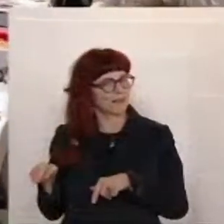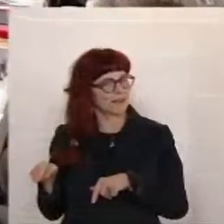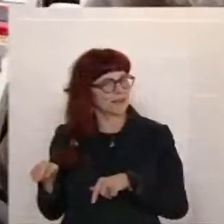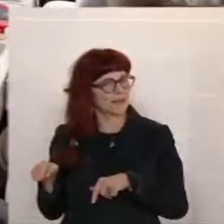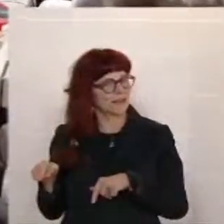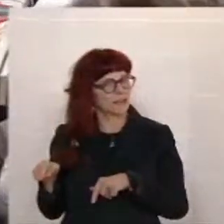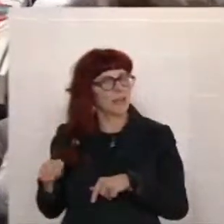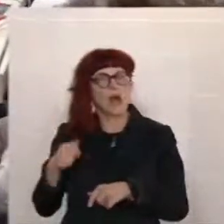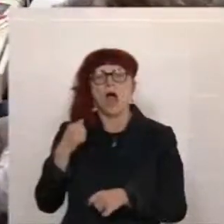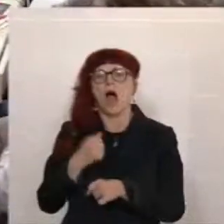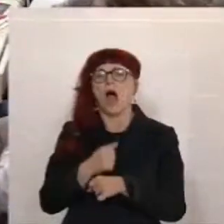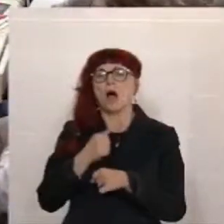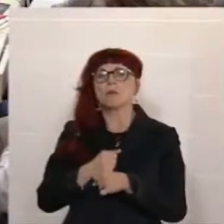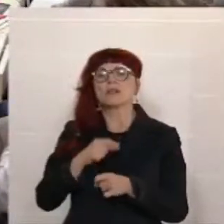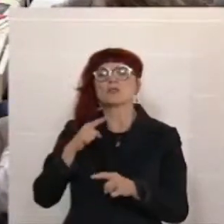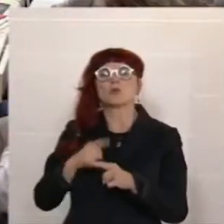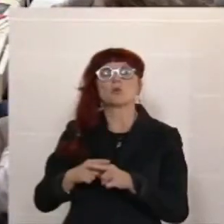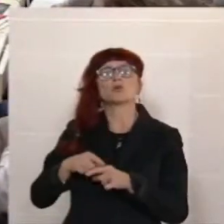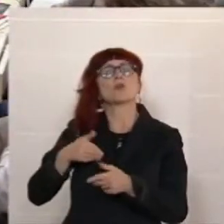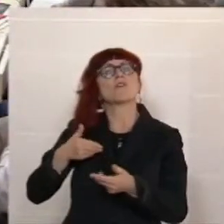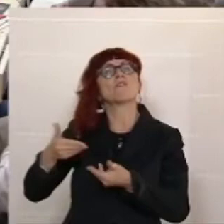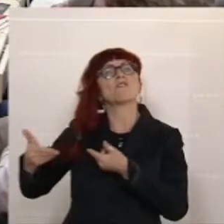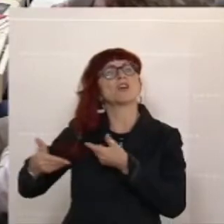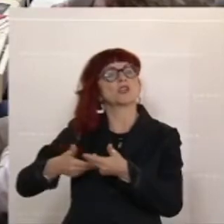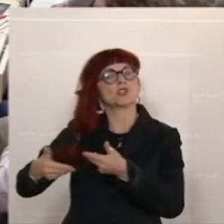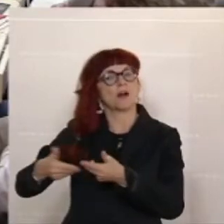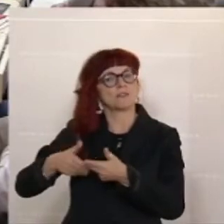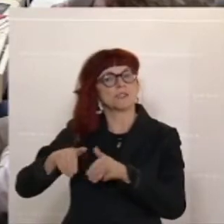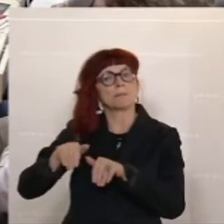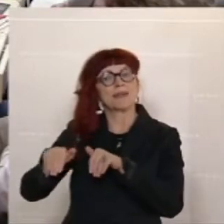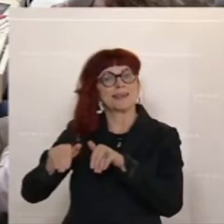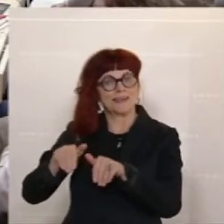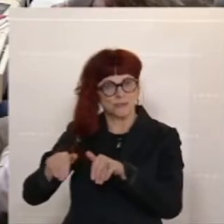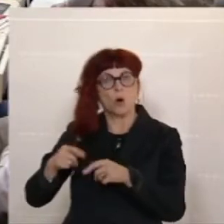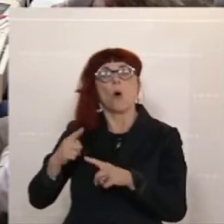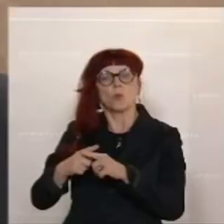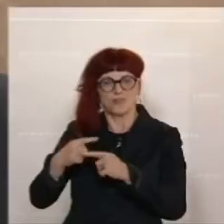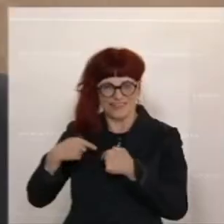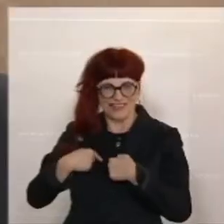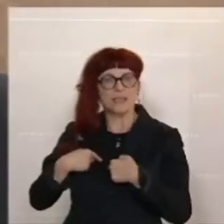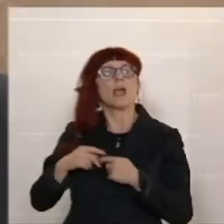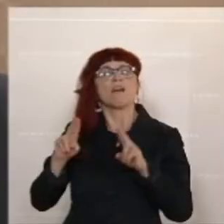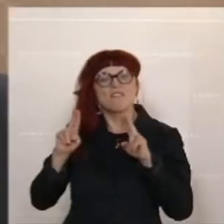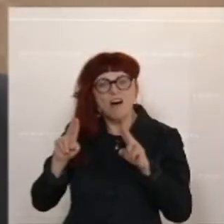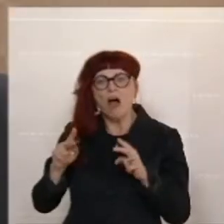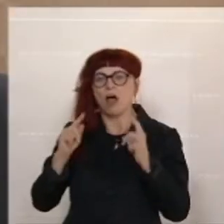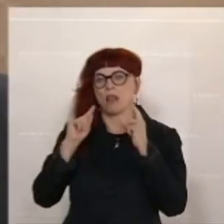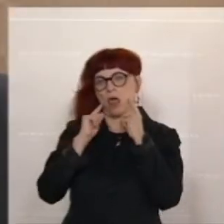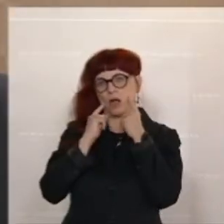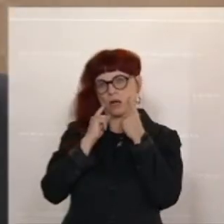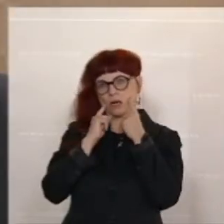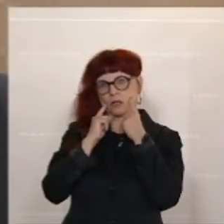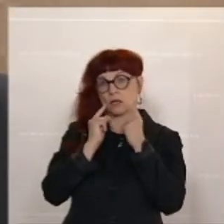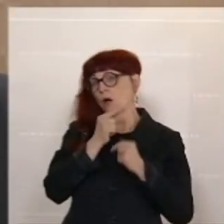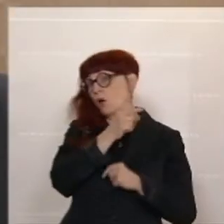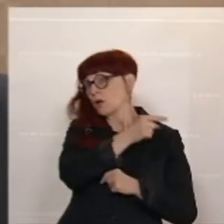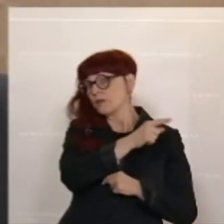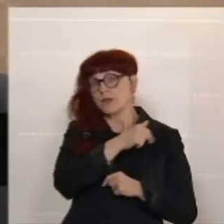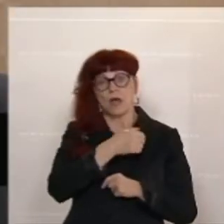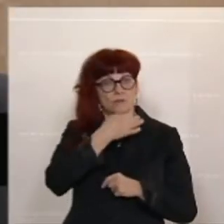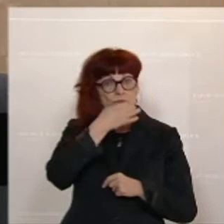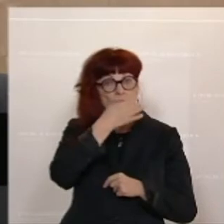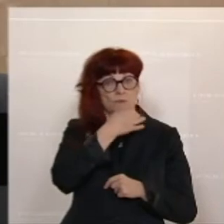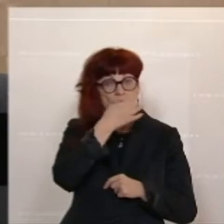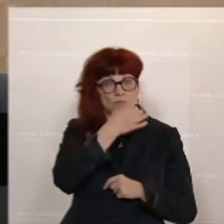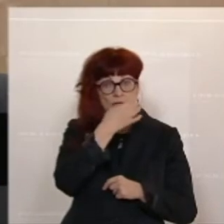der Arbeits und Wirtschaftsminister und ich mussten tatsächlich lächeln. Denn bei der Realitätsferne der